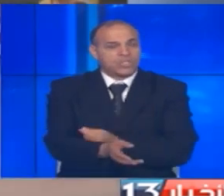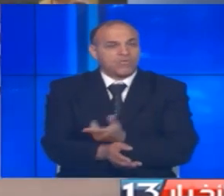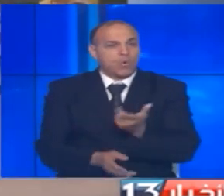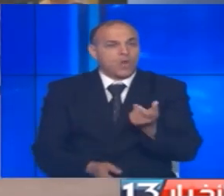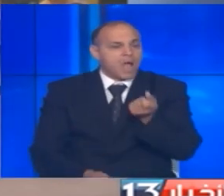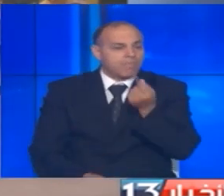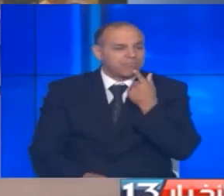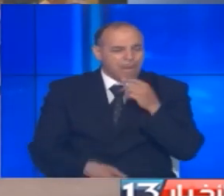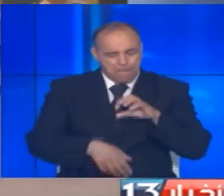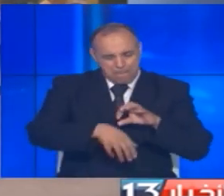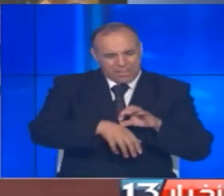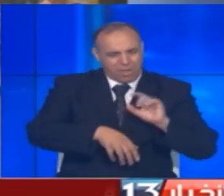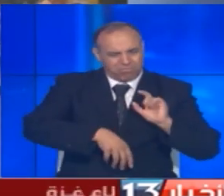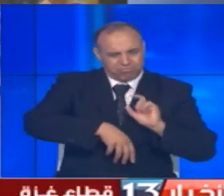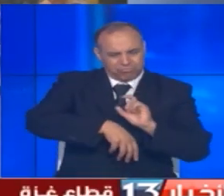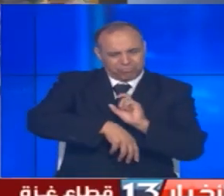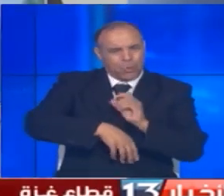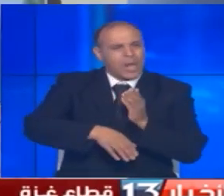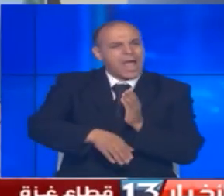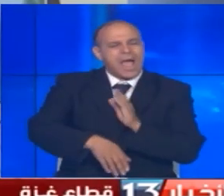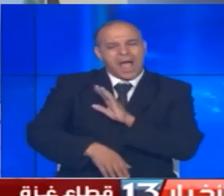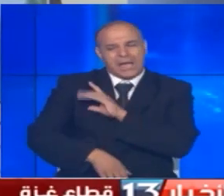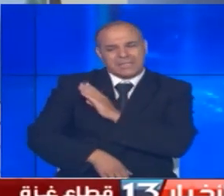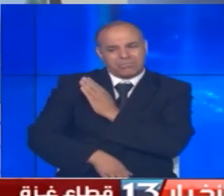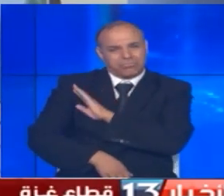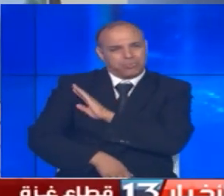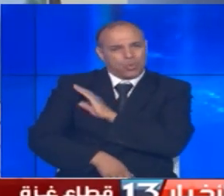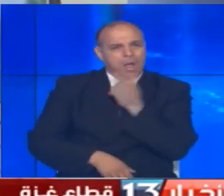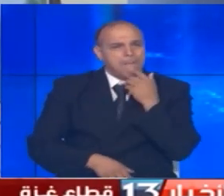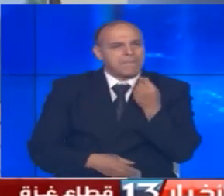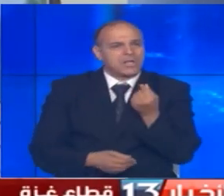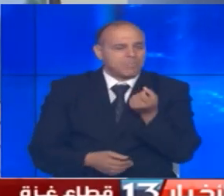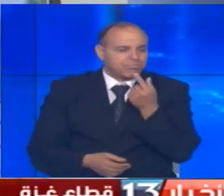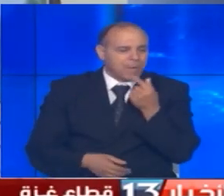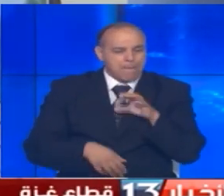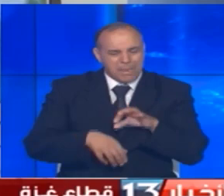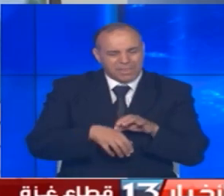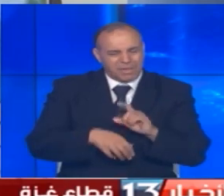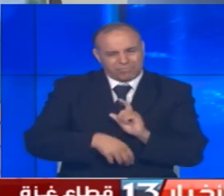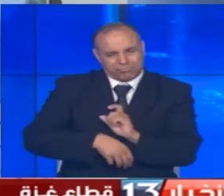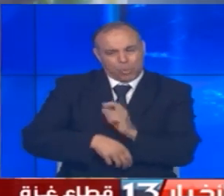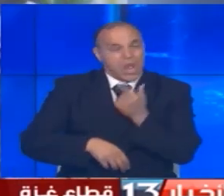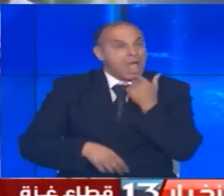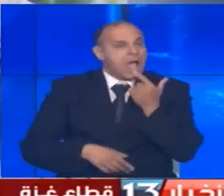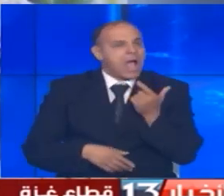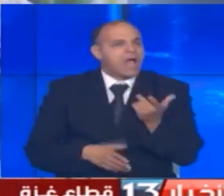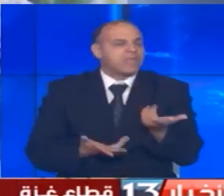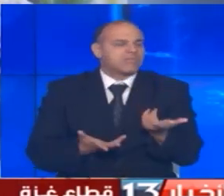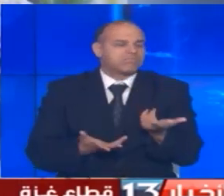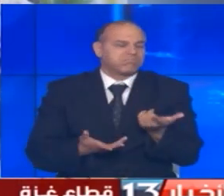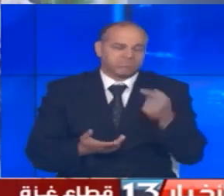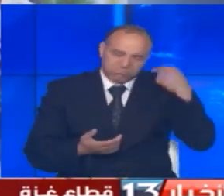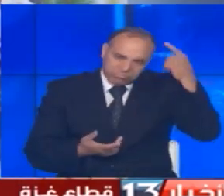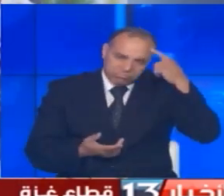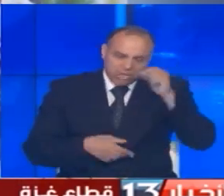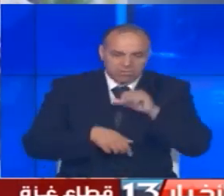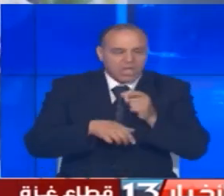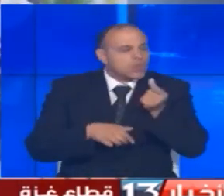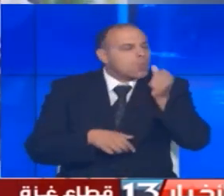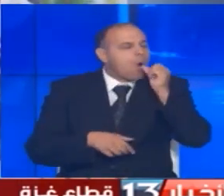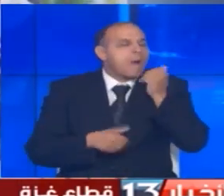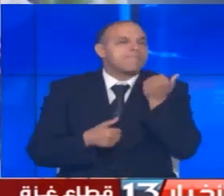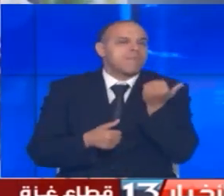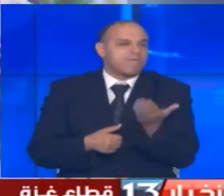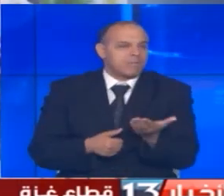لعلاج الأورام في قطاع غزة تضيق أنفاس العديد من مرضى السرطان الذين تعلق آمالهم في جرعة دواء